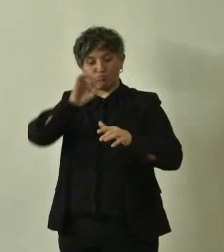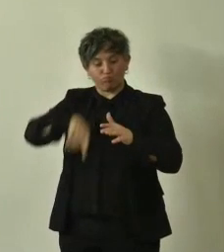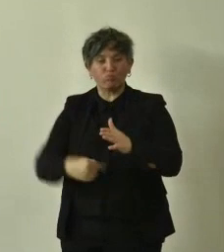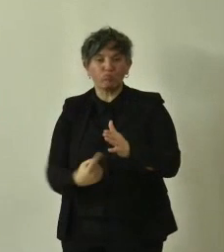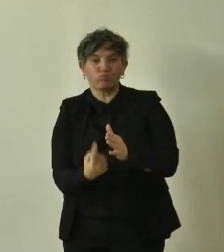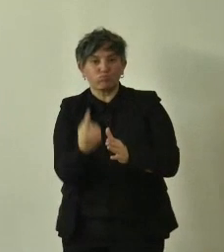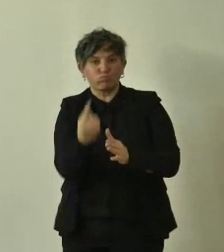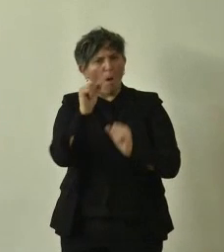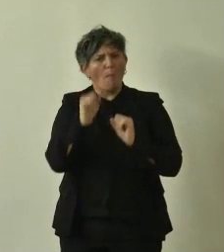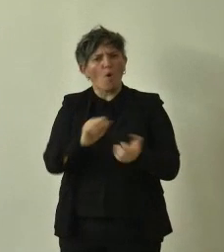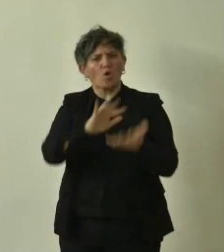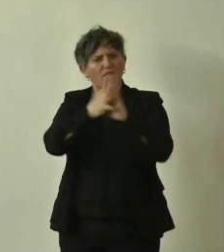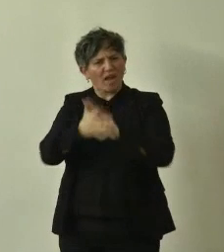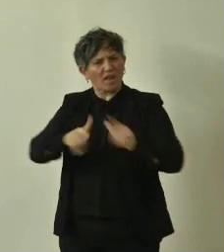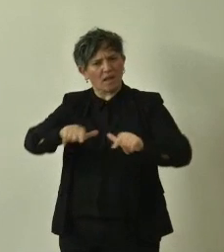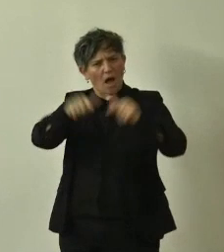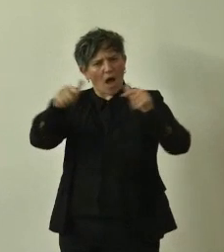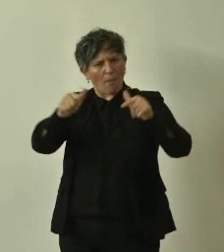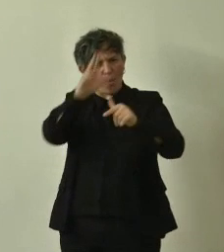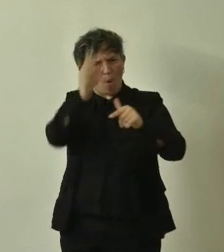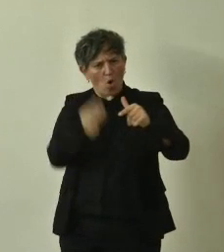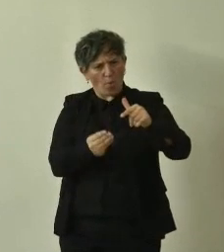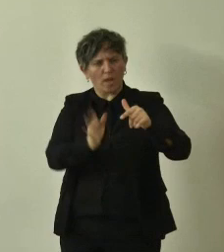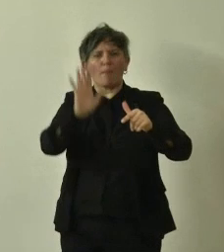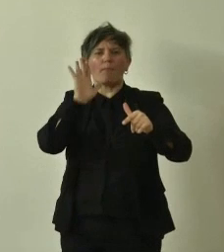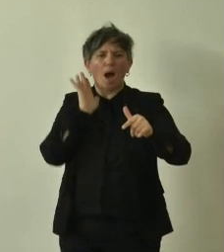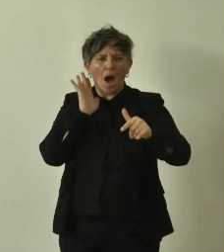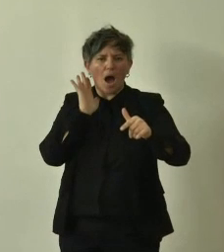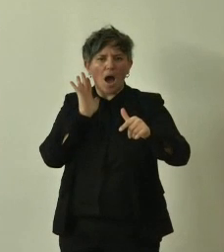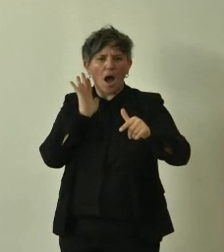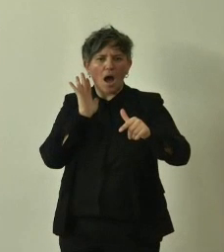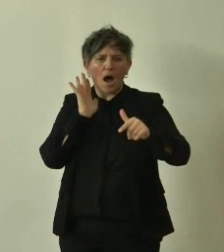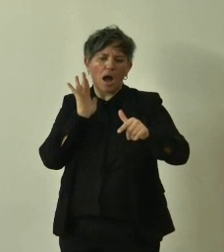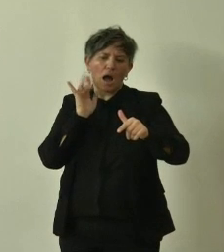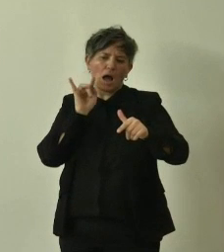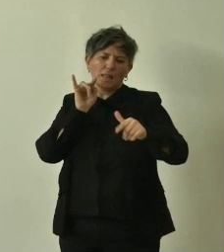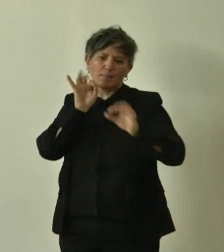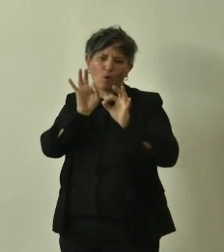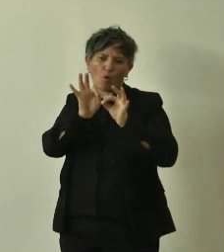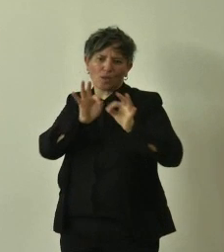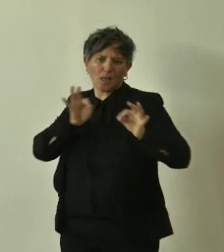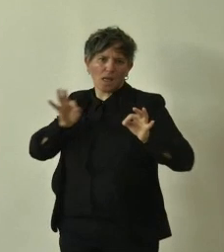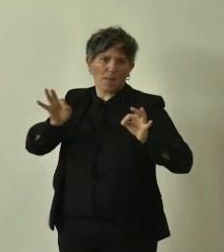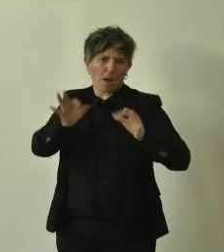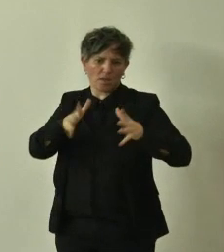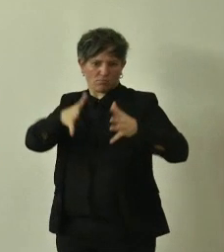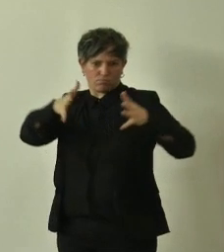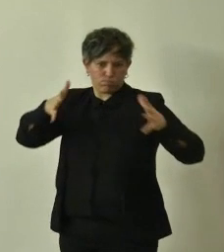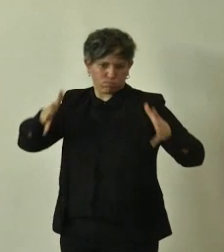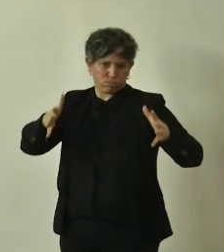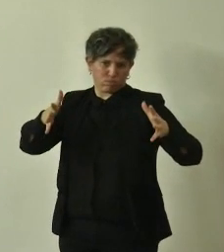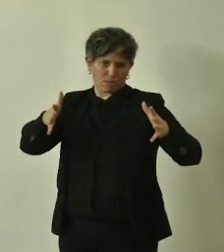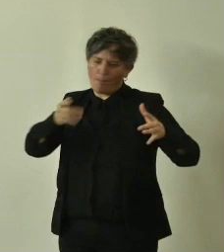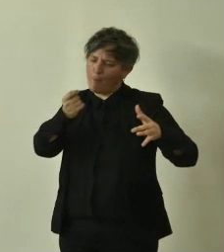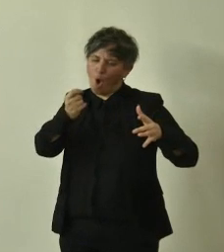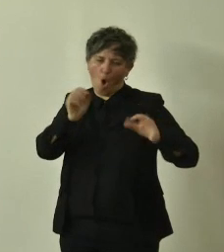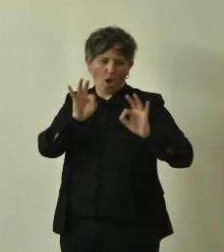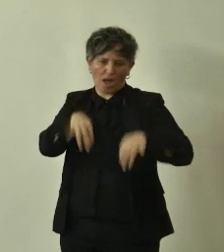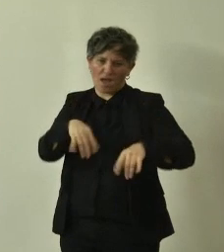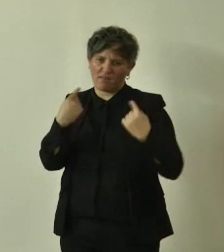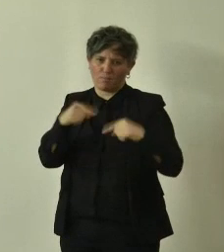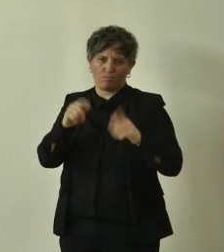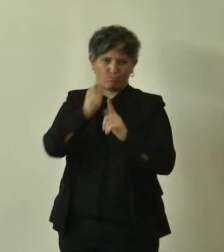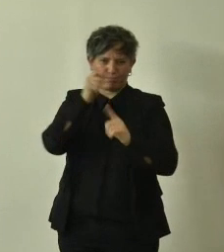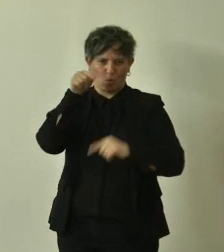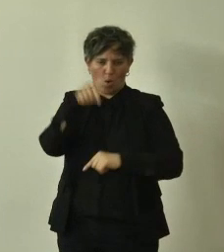diventare monumentale, ma veramente pochissime riescono a raggiungere queste dimensioni, perché si devono misurare con un ambiente non